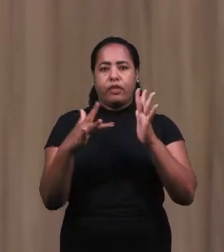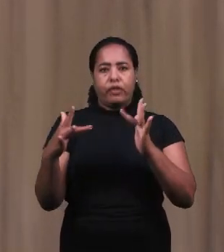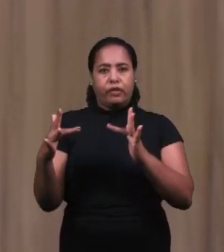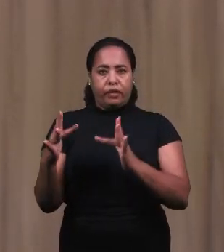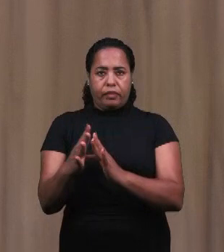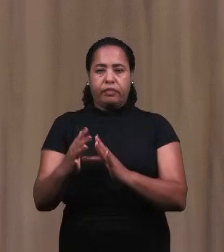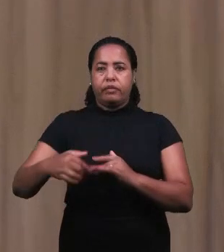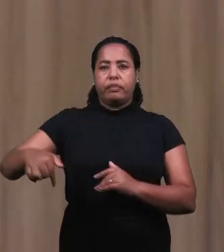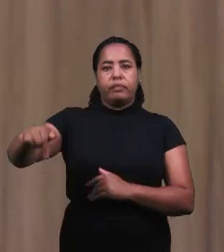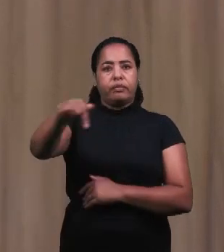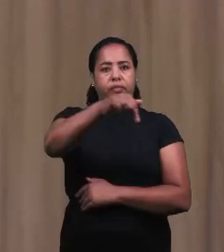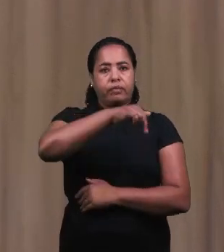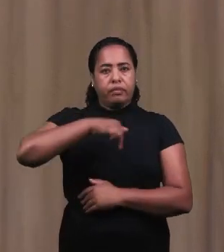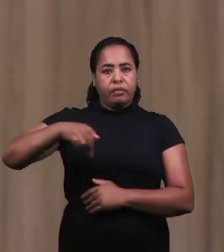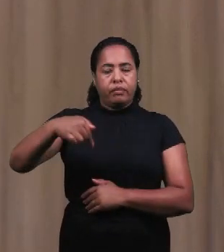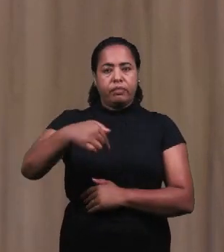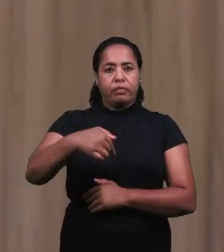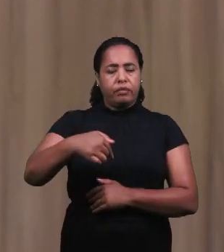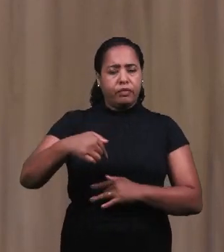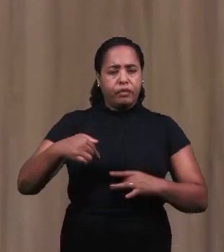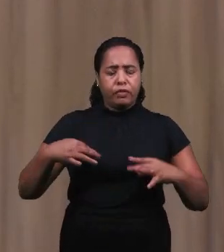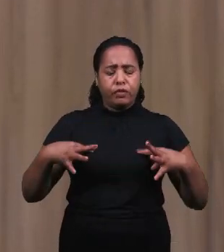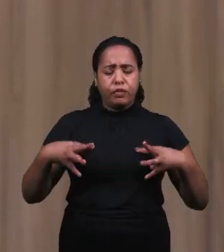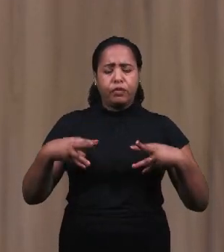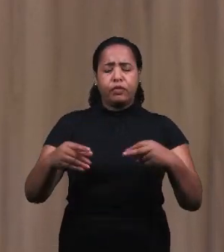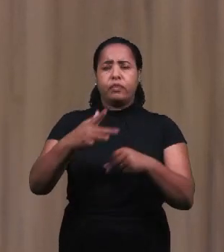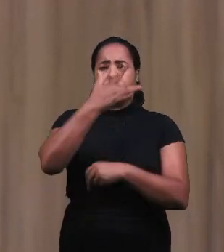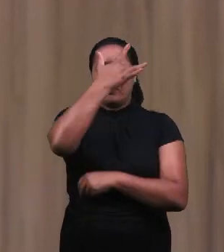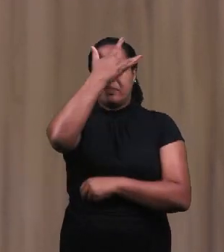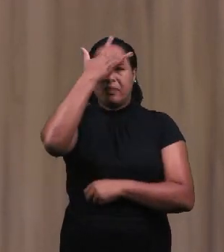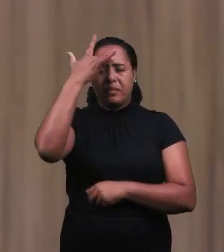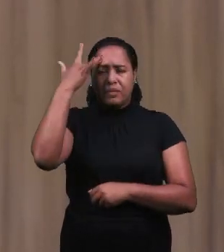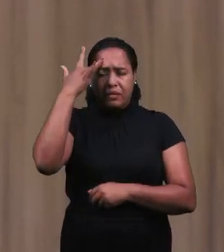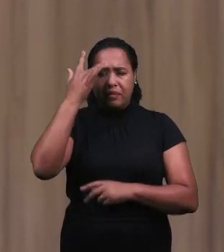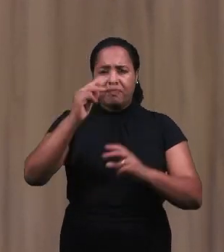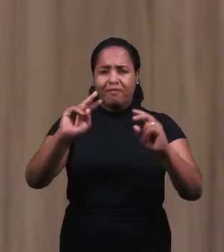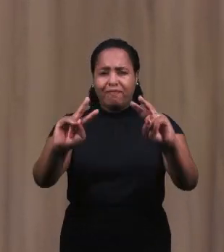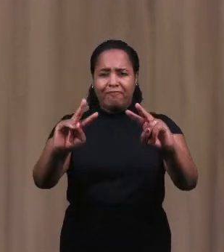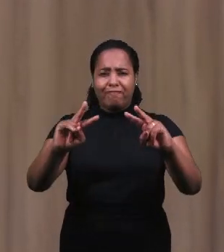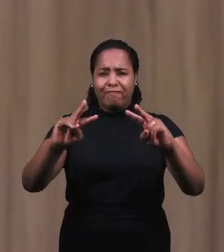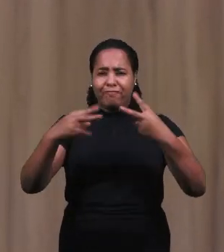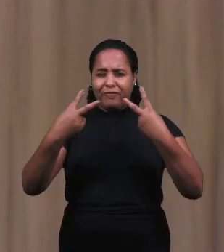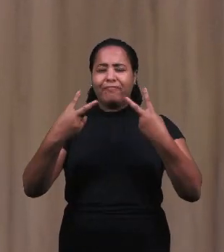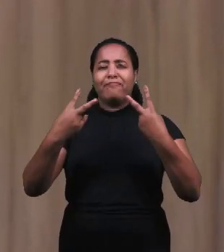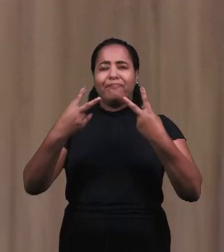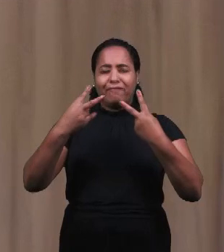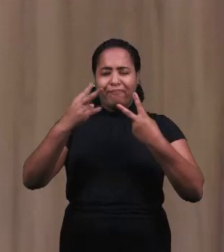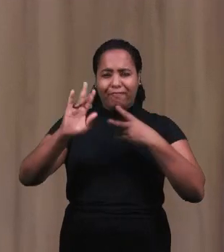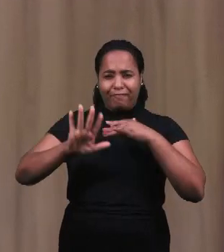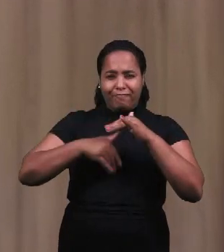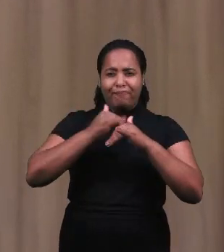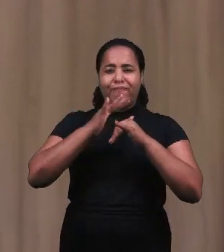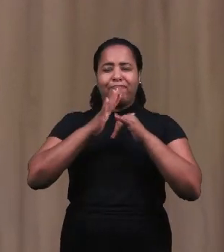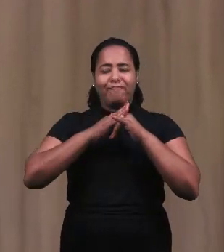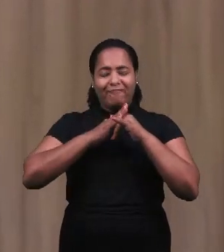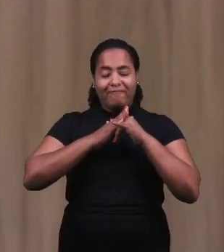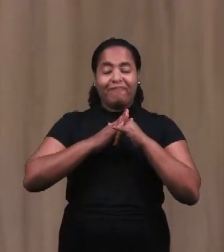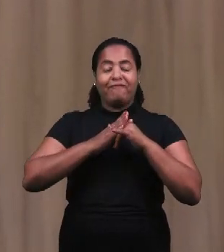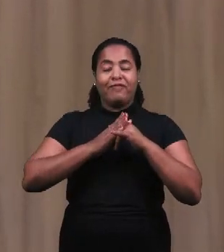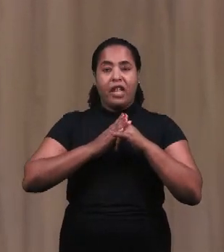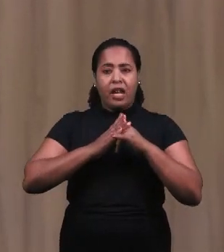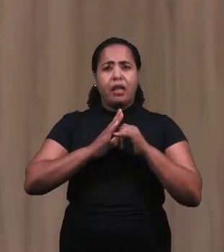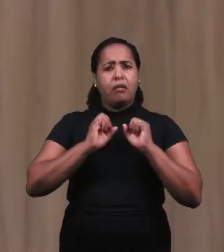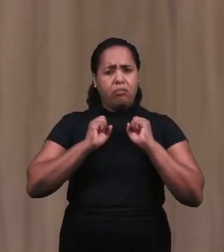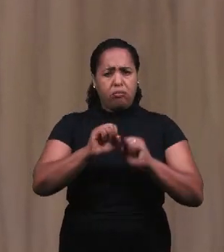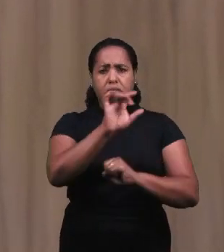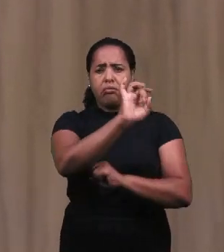крови Иисуса, представляя пред Тобой всех тех, кто в данный момент вместе с нами участвует в